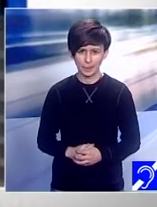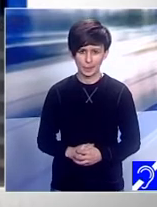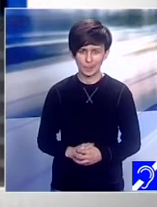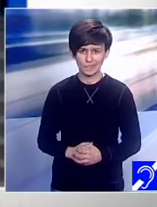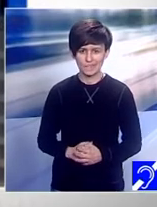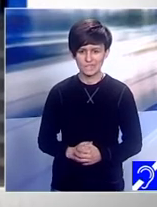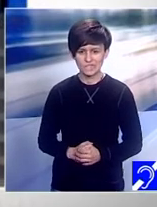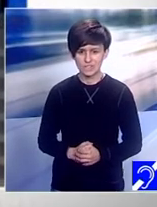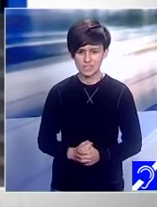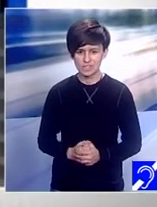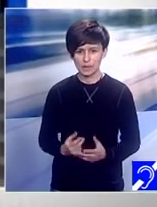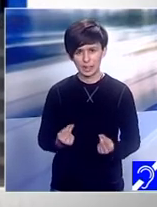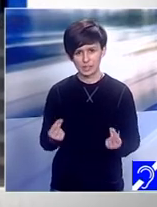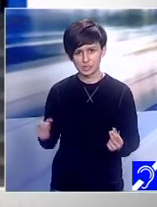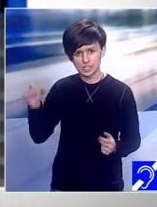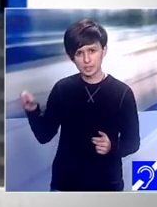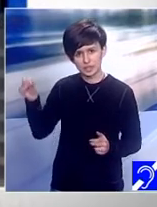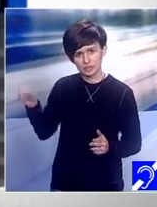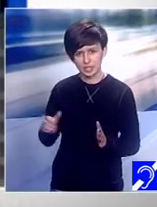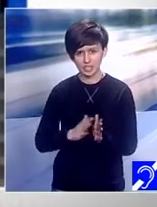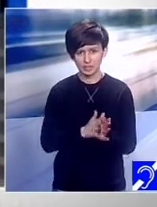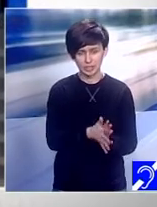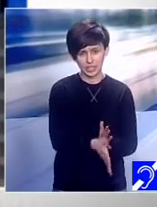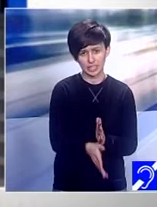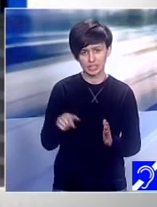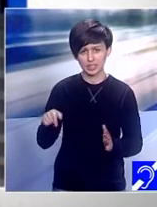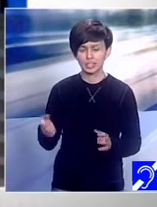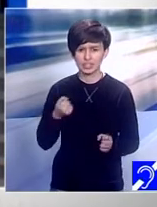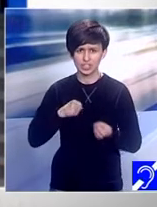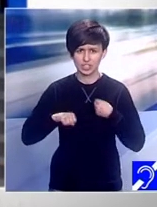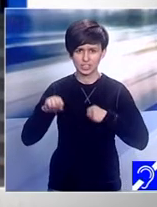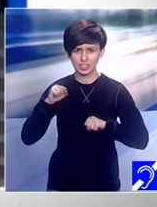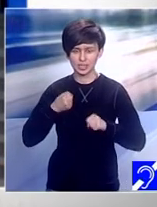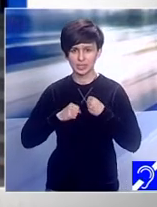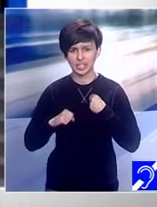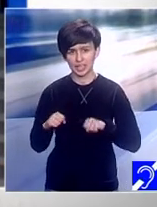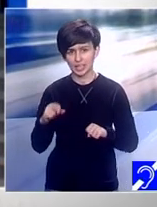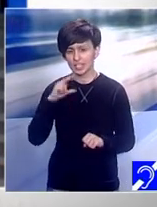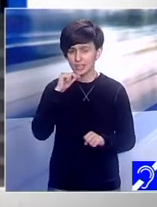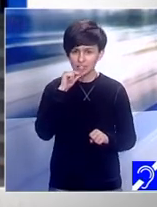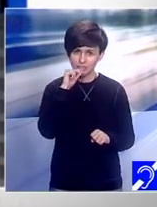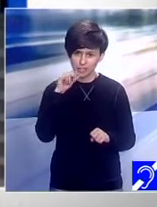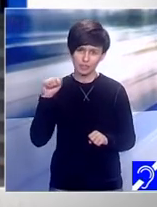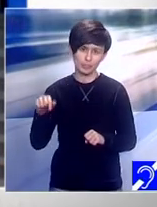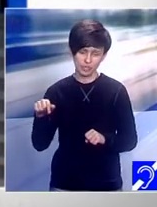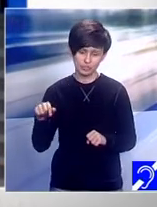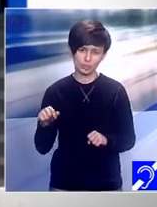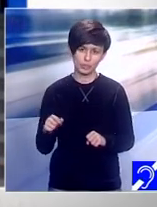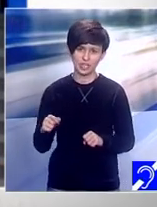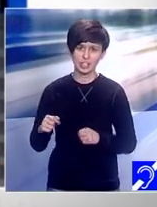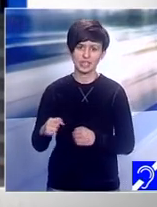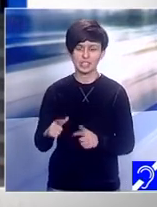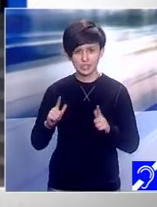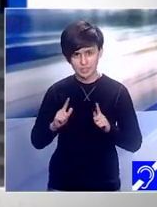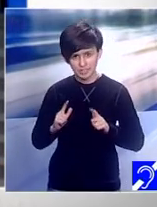și ceilalți implicați în această mișcare, să stai alături de ei, să vorbești oamenilor despre cealaltă față a dizabilității, cum